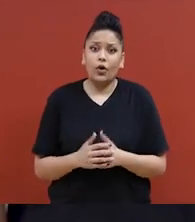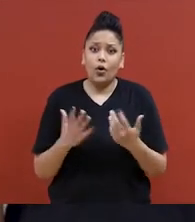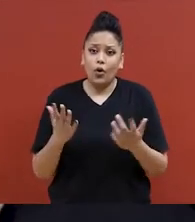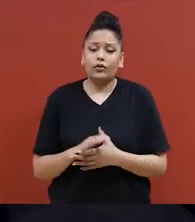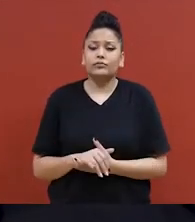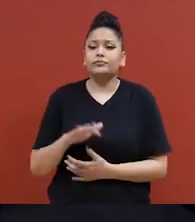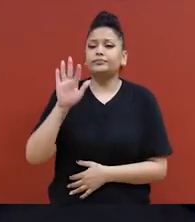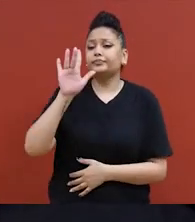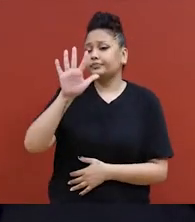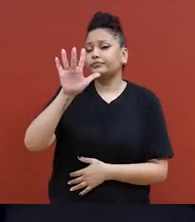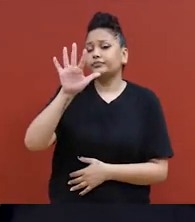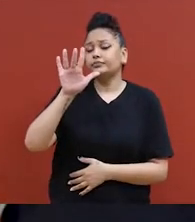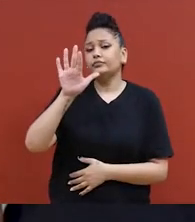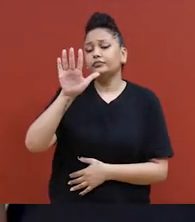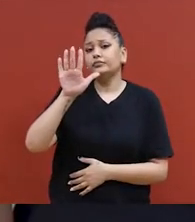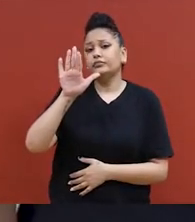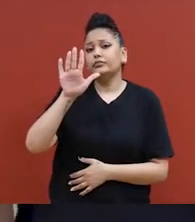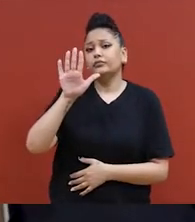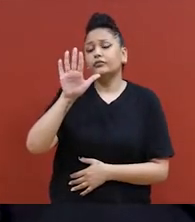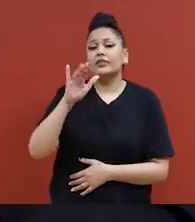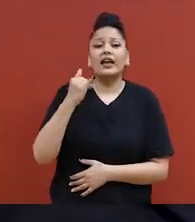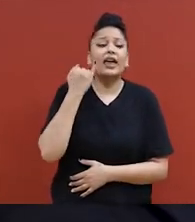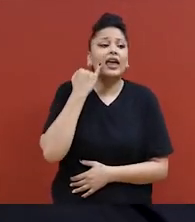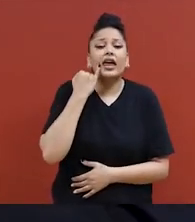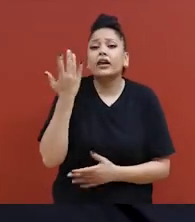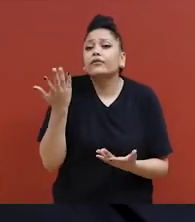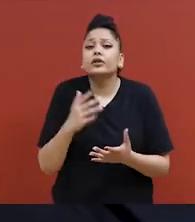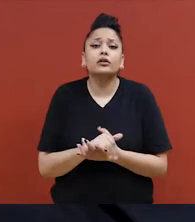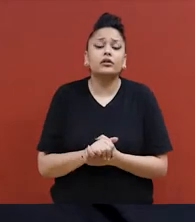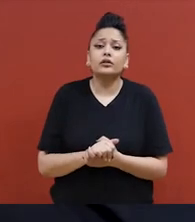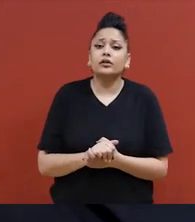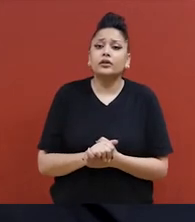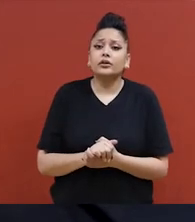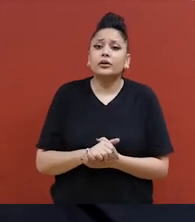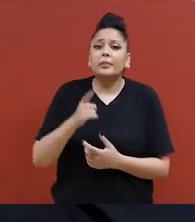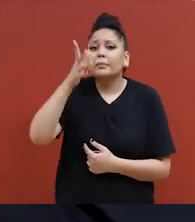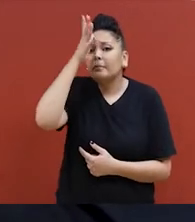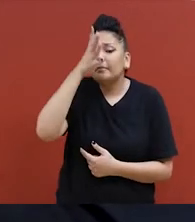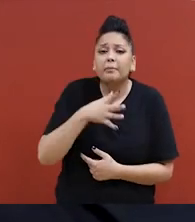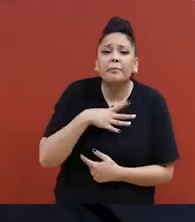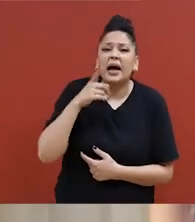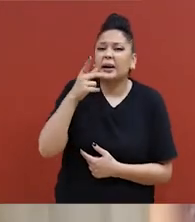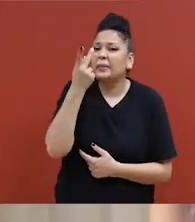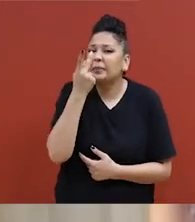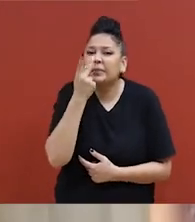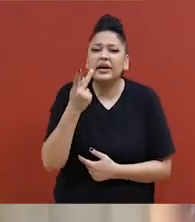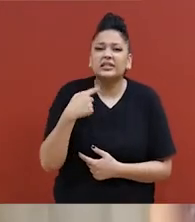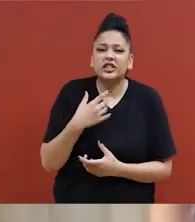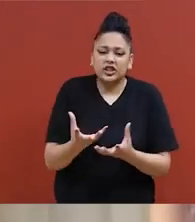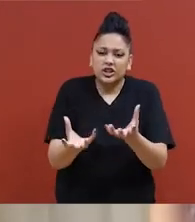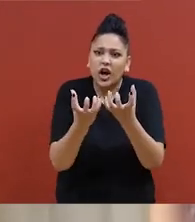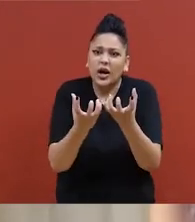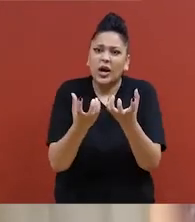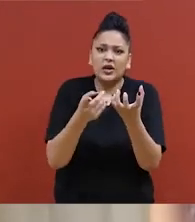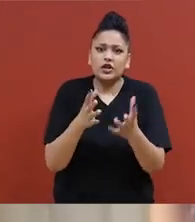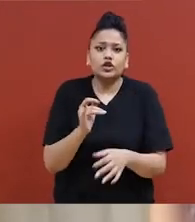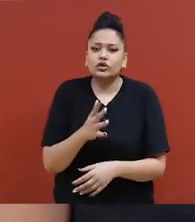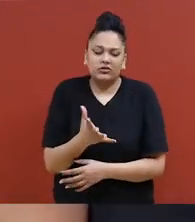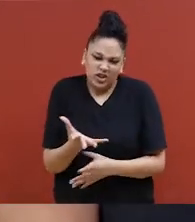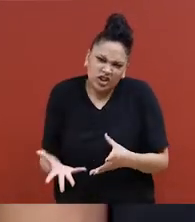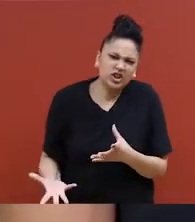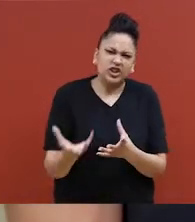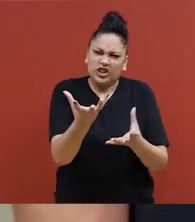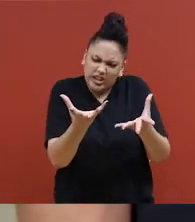peux ouvrir ma main. Si cette personne a des parties de corps masculins, je peux saisir ses